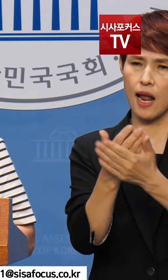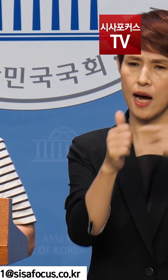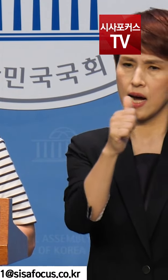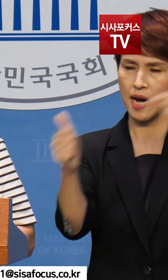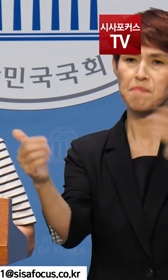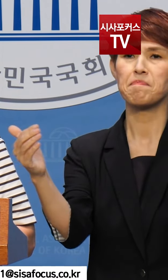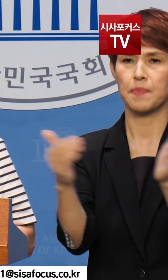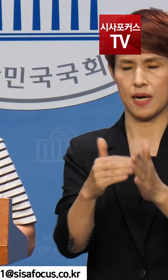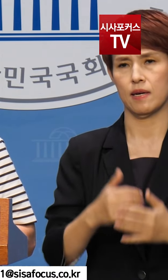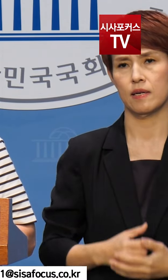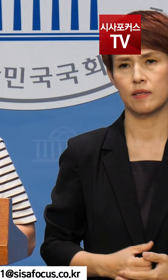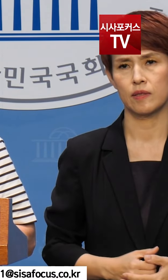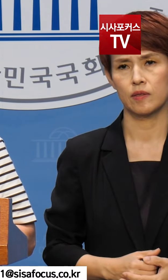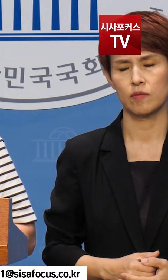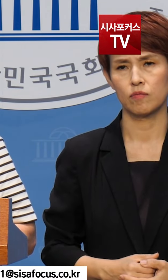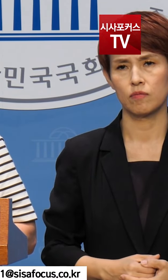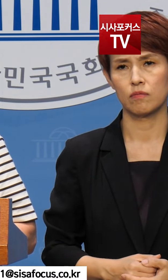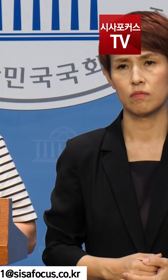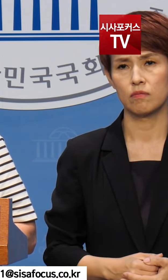내렸습니다.